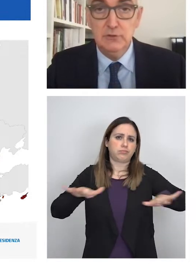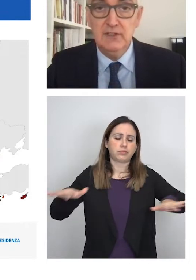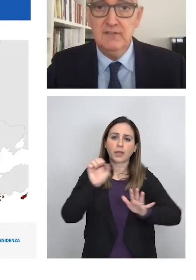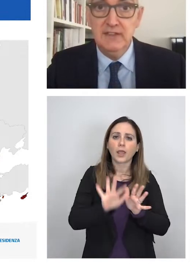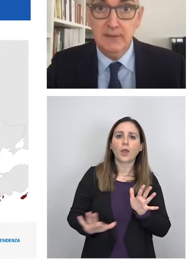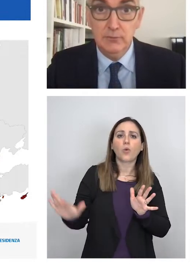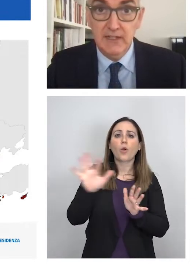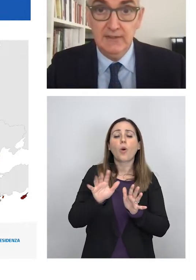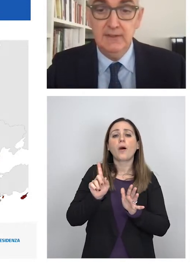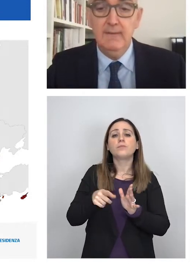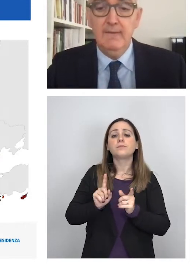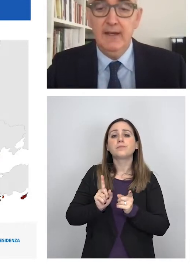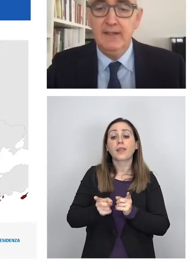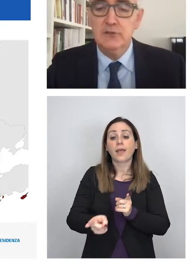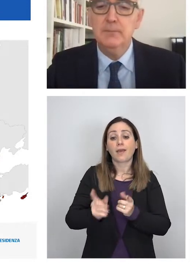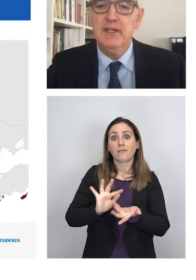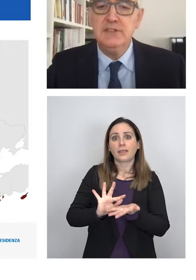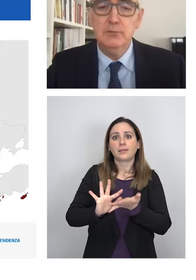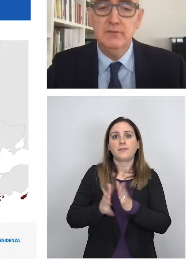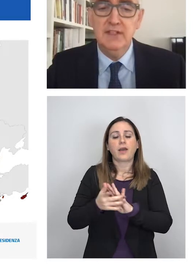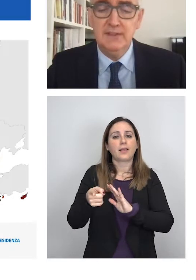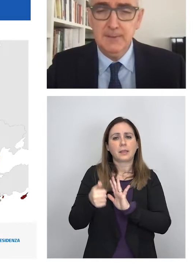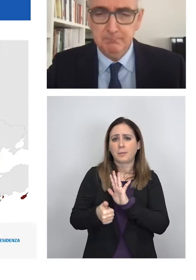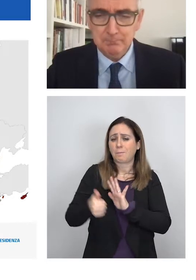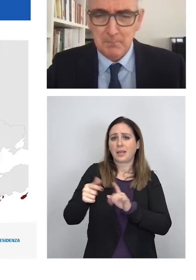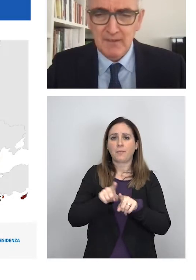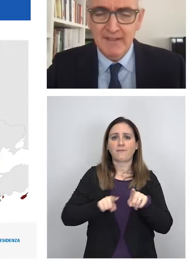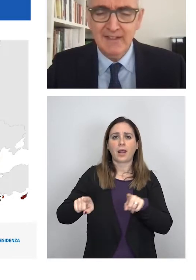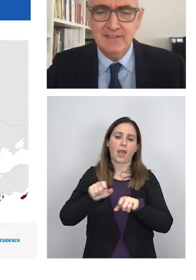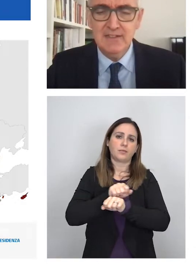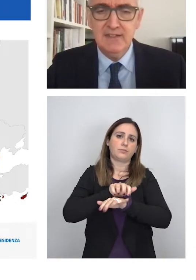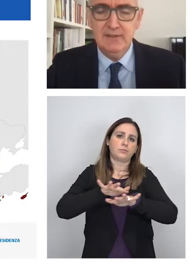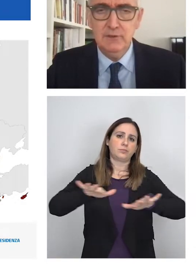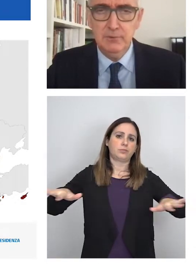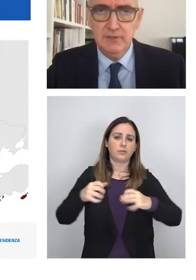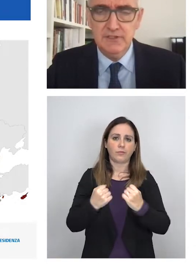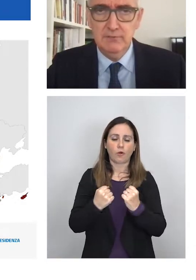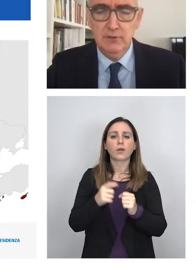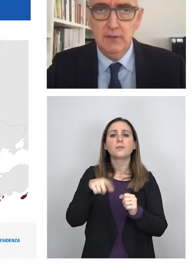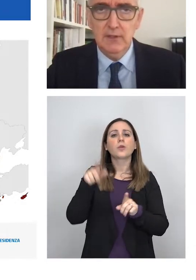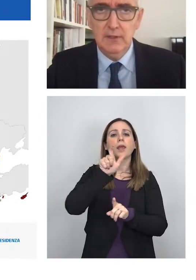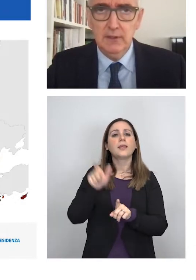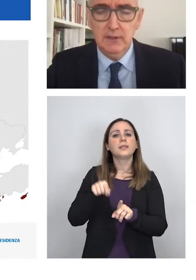giorni a diventare dominante. Anche il nostro paese come vedete è caratterizzato da